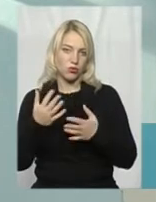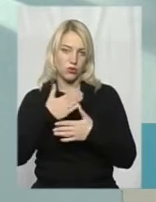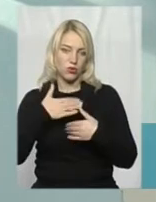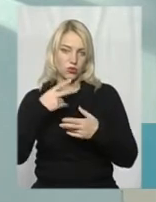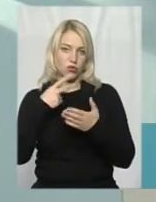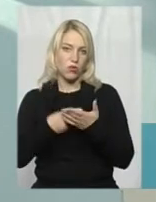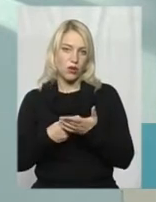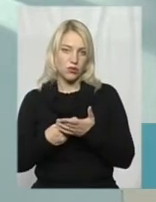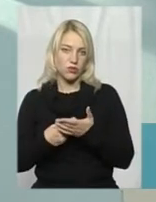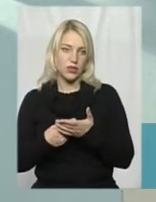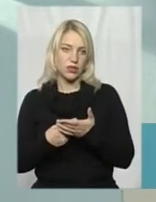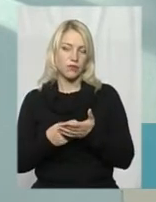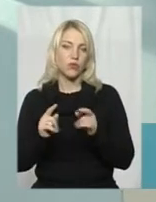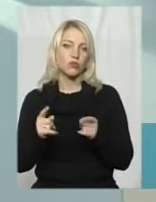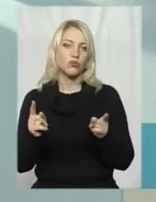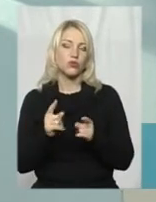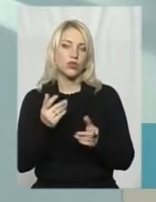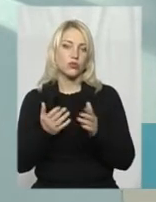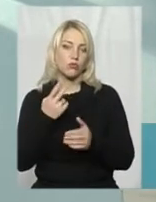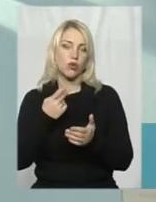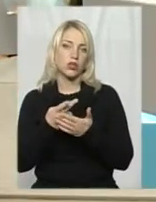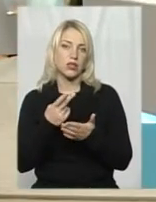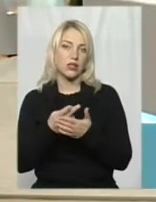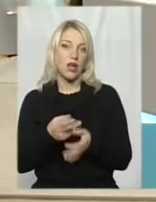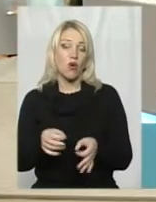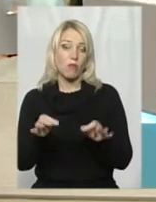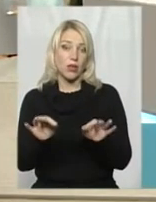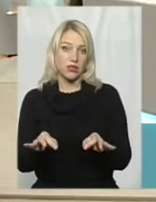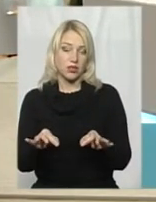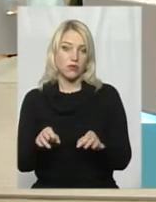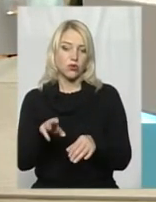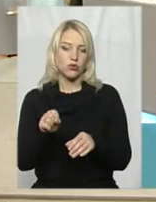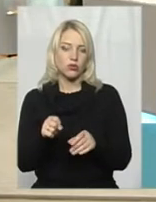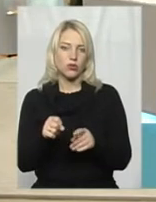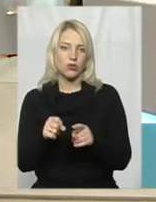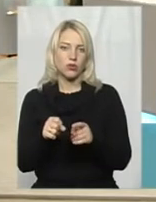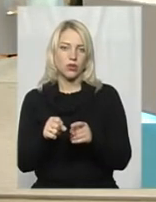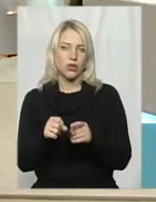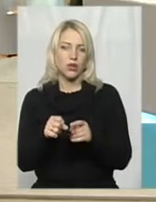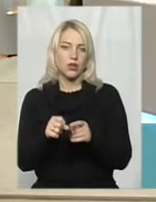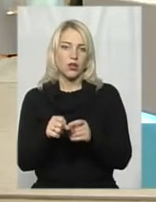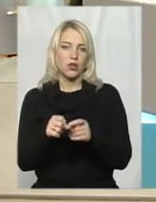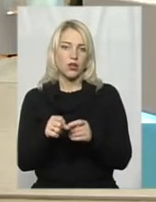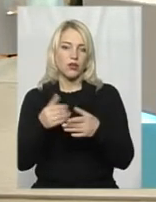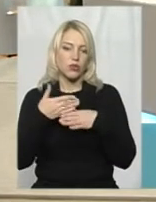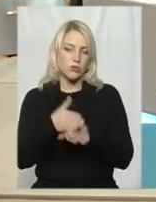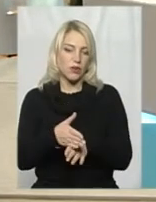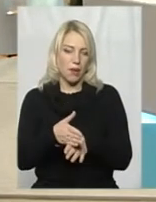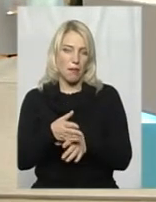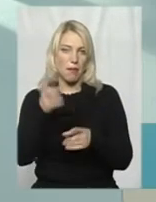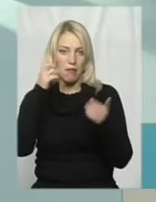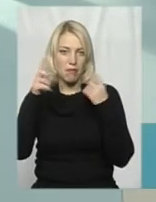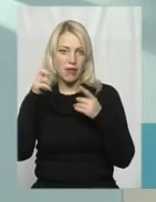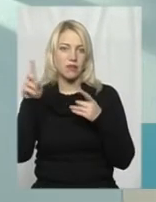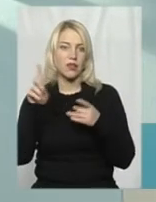показувати. Тому що, якщо показати об'єктивно, то тоді розсипається той міф, який формувався